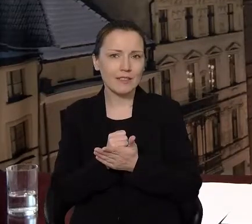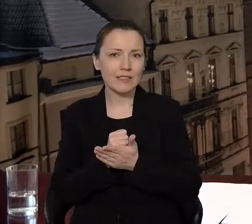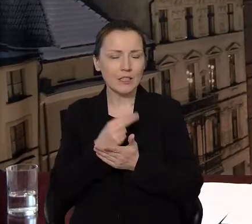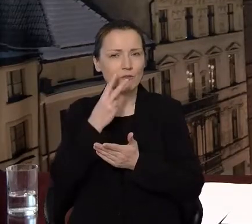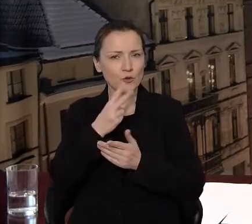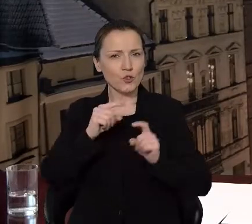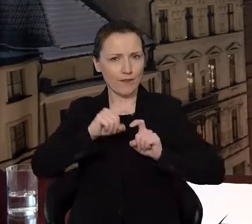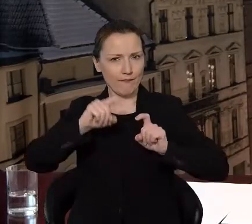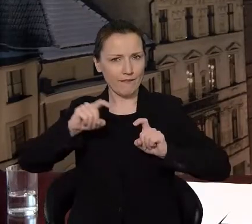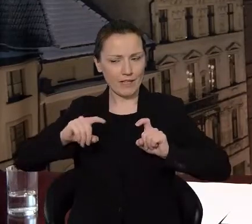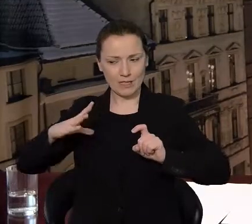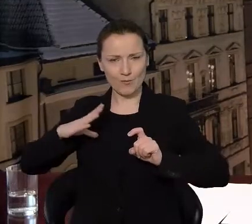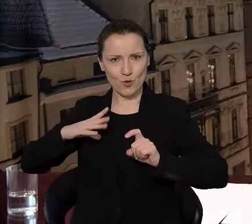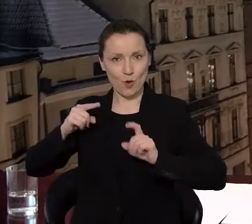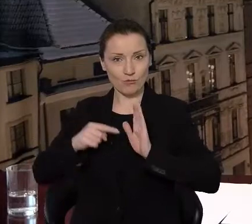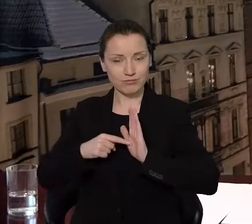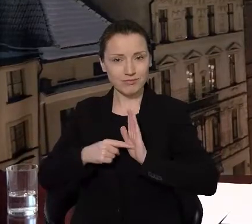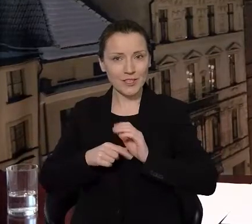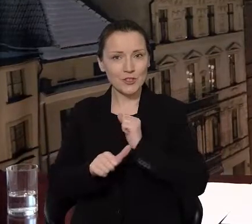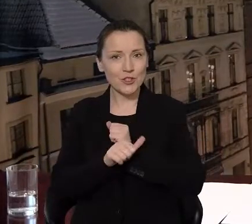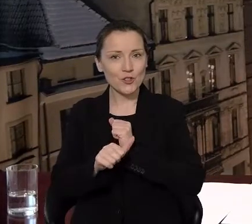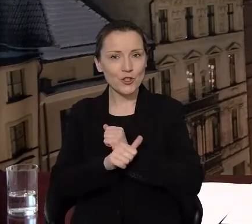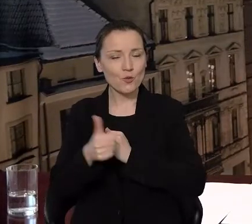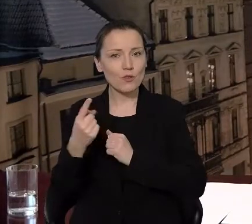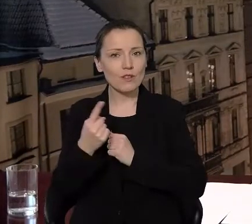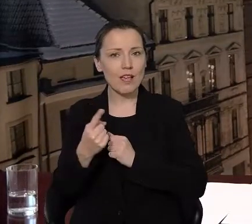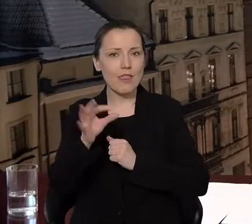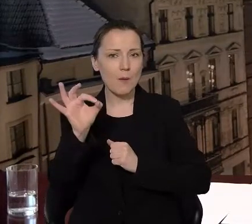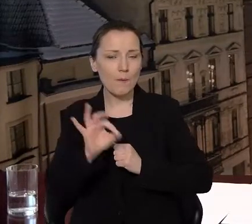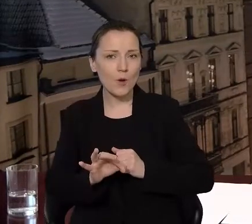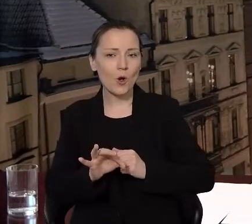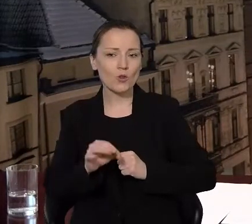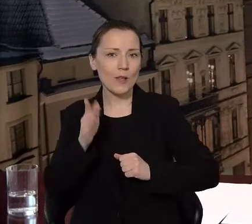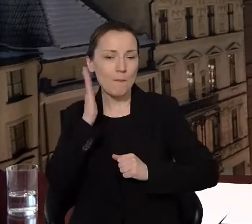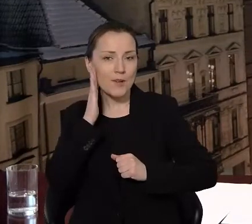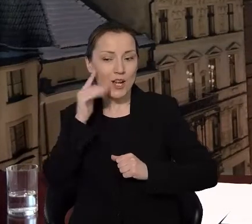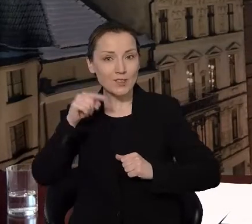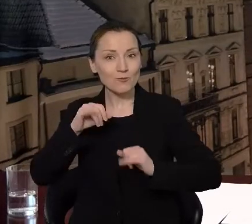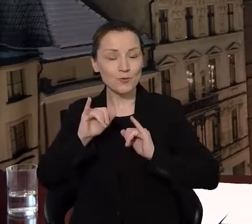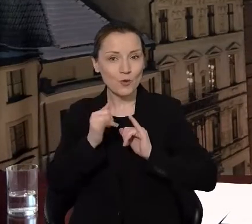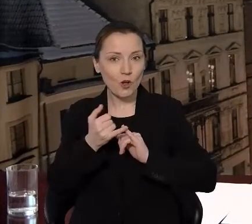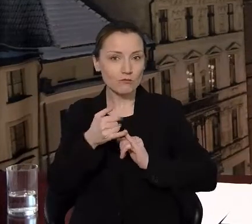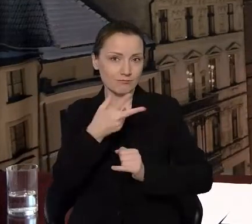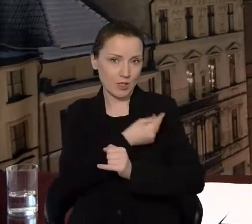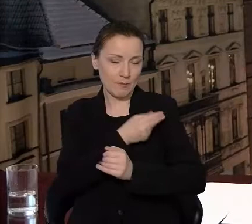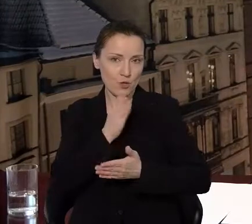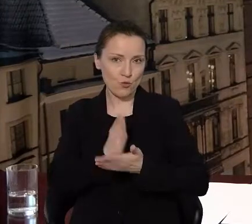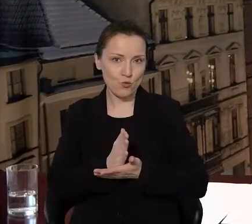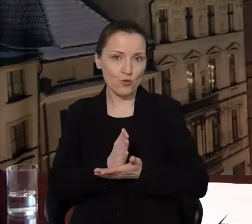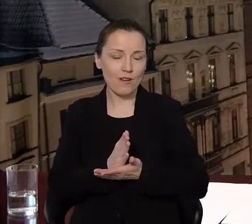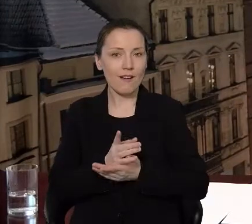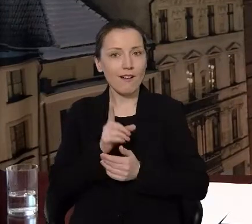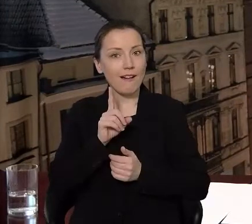wykres poprzedni to obrazował, 61% torunianek i torunian jest zaszczepionych, czyli